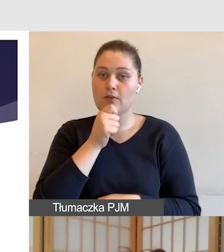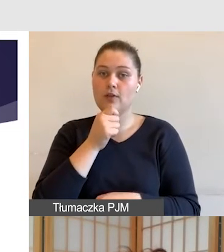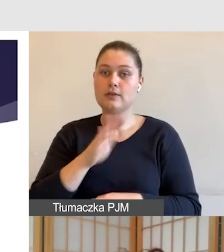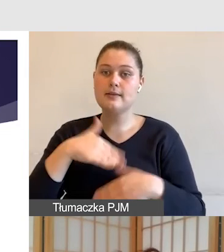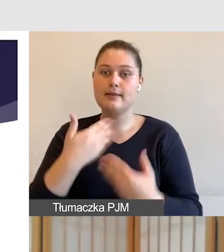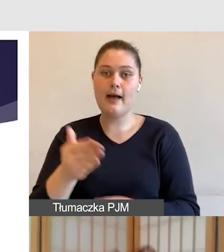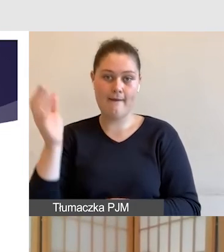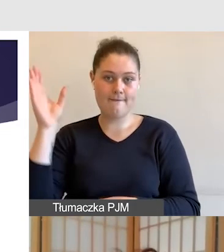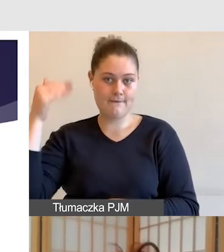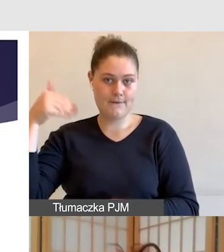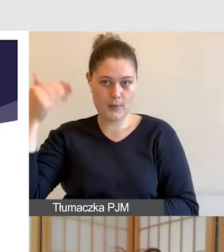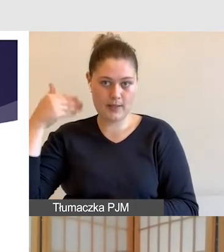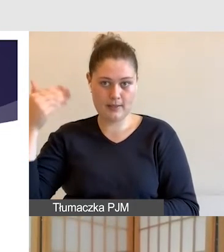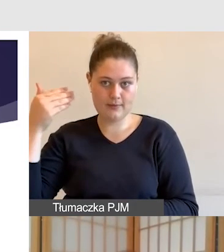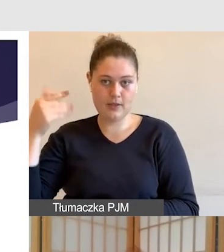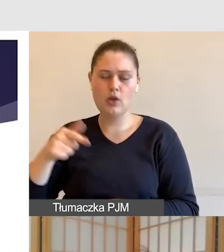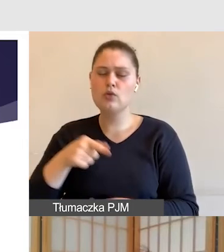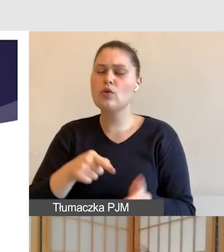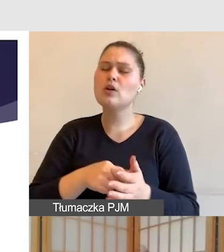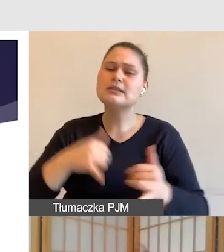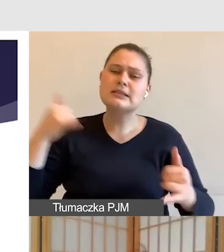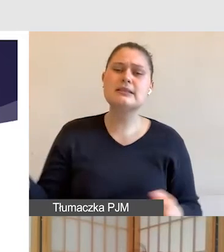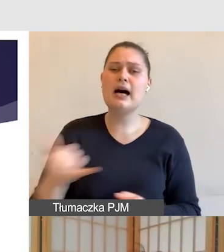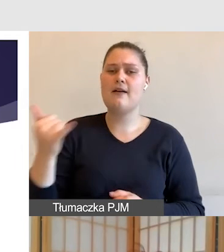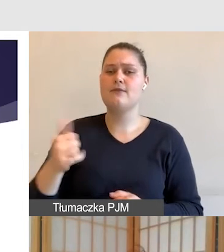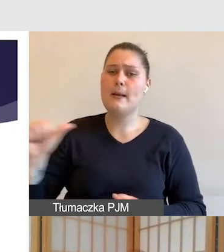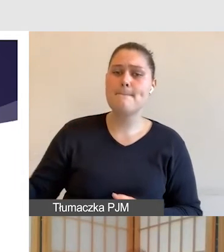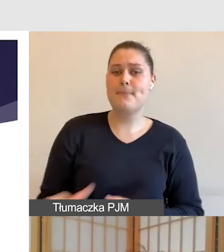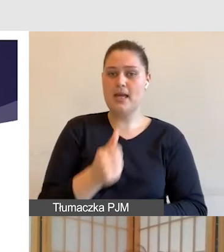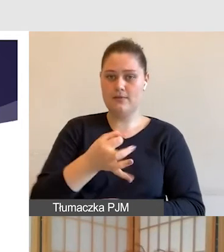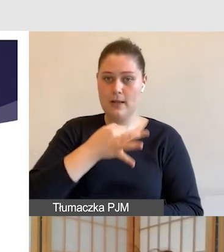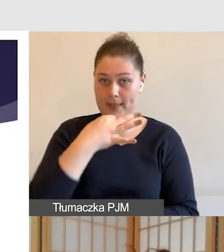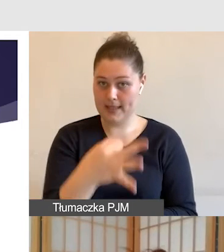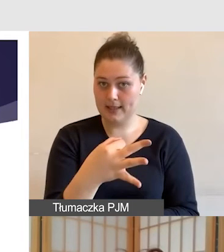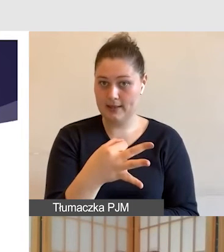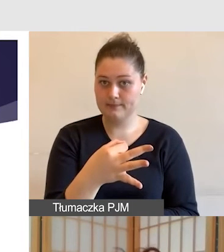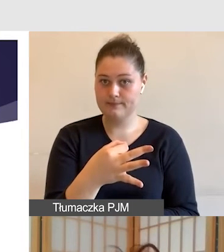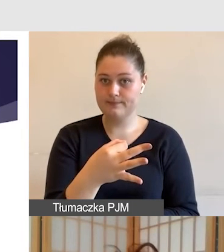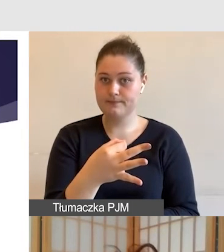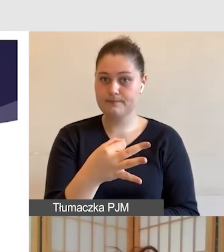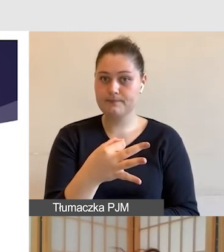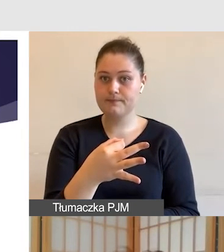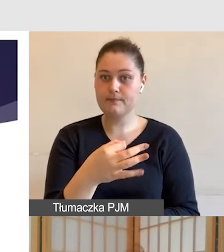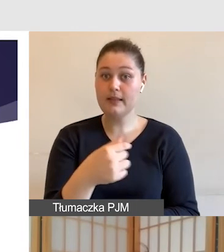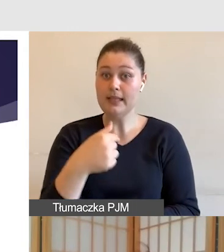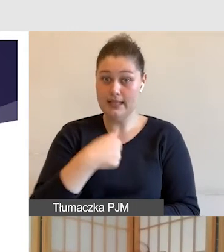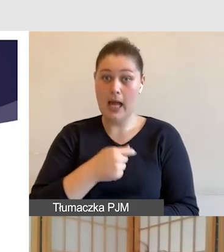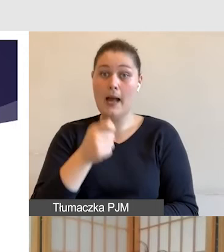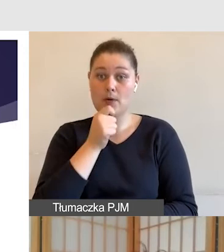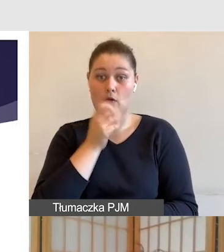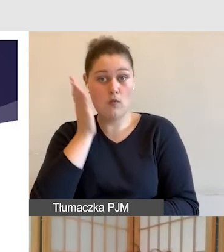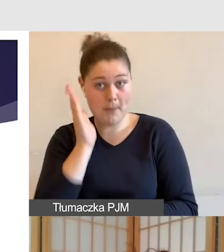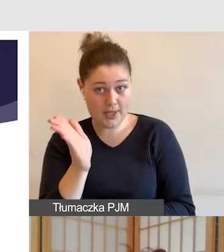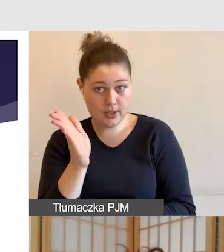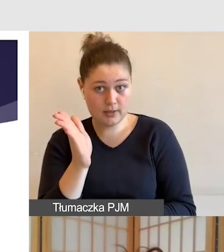pierwsza rzecz i pierwsze pytanie skierowane do organizatorów, czy ja mam zapewniony mikrofon. Tak jak wspomniałam